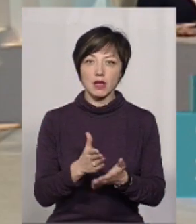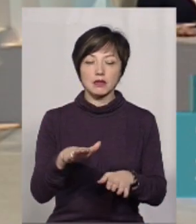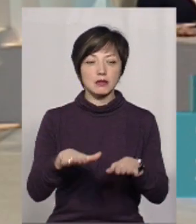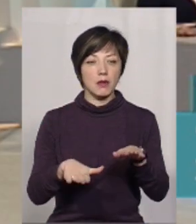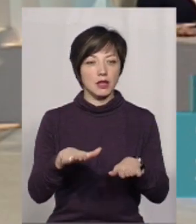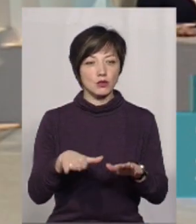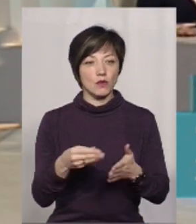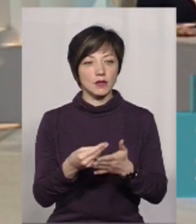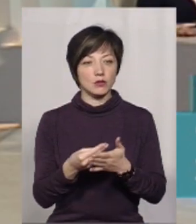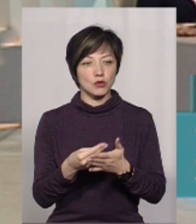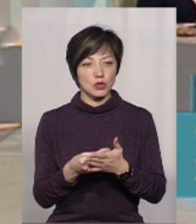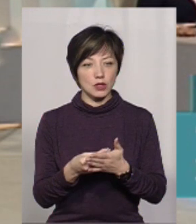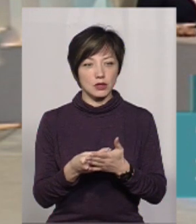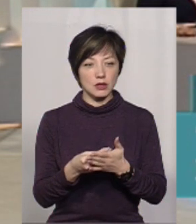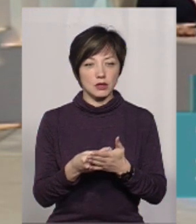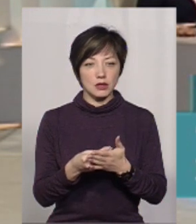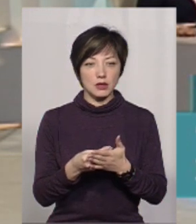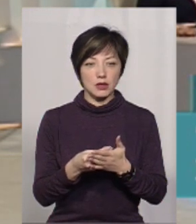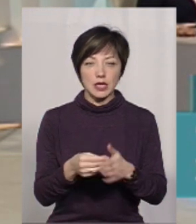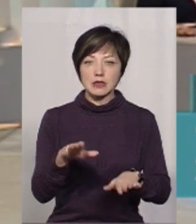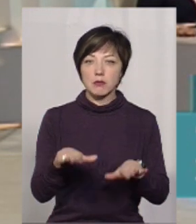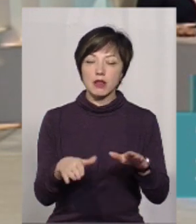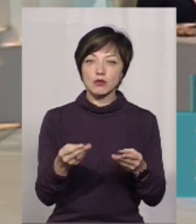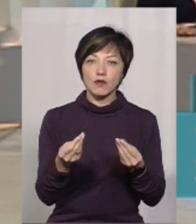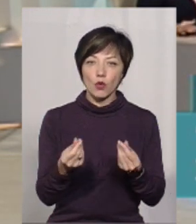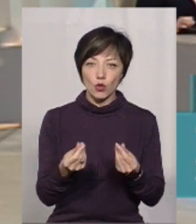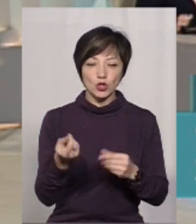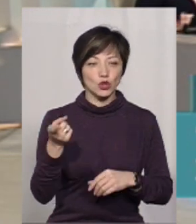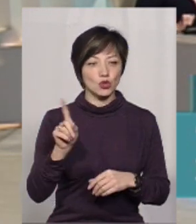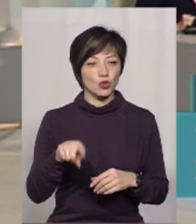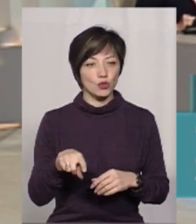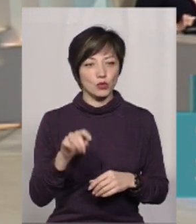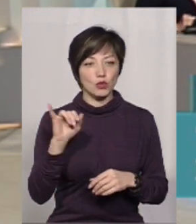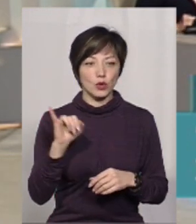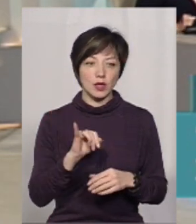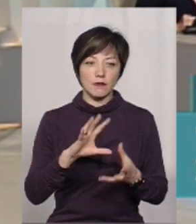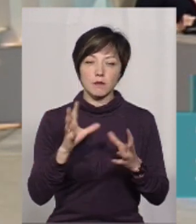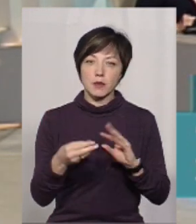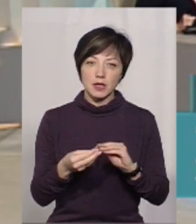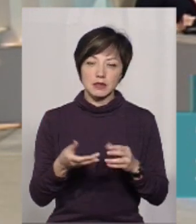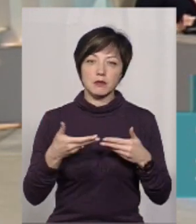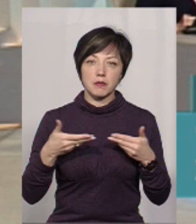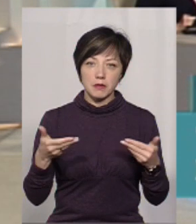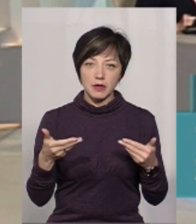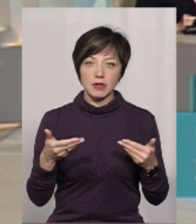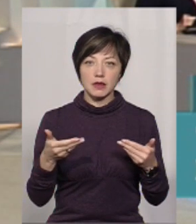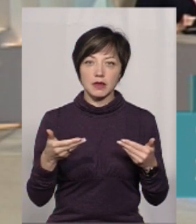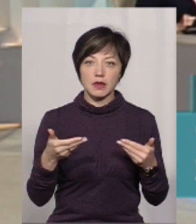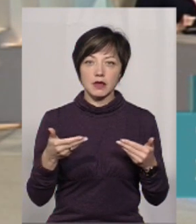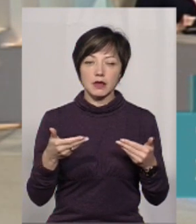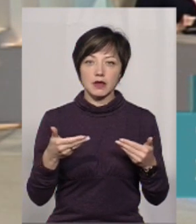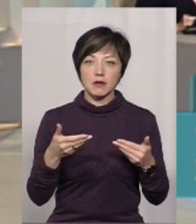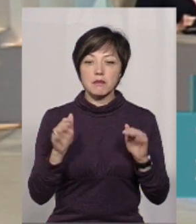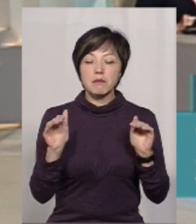збалансований бюджет, збалансовані кошти, тому і, в принципі, ми виходили з того